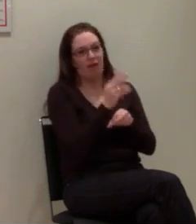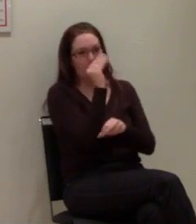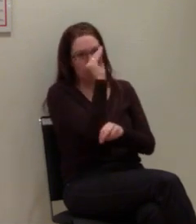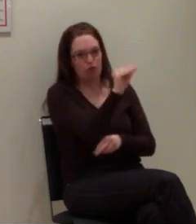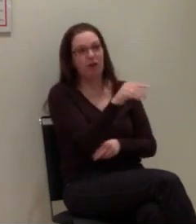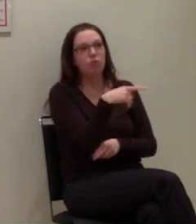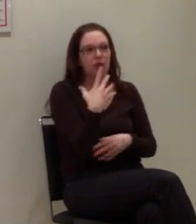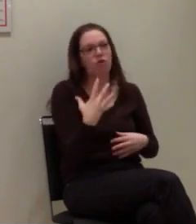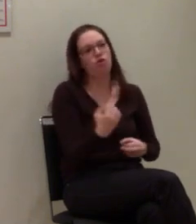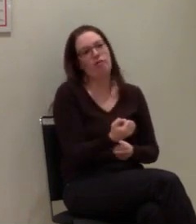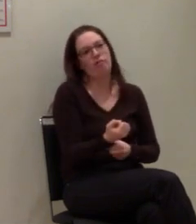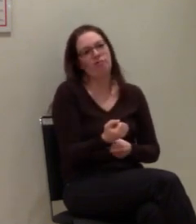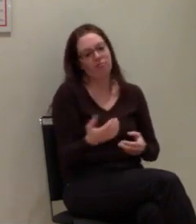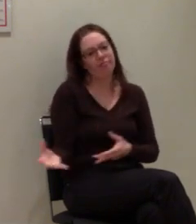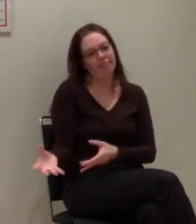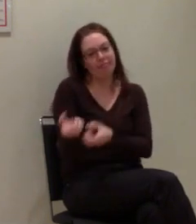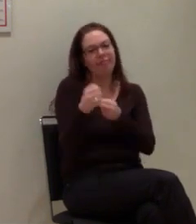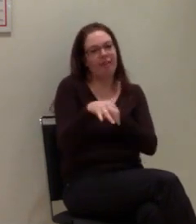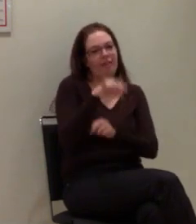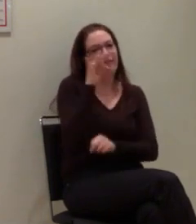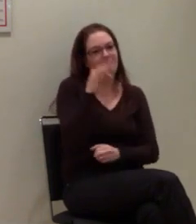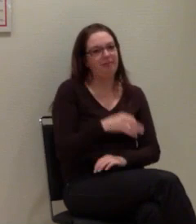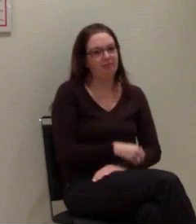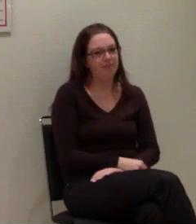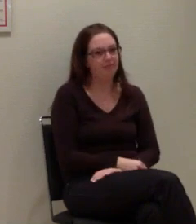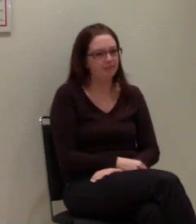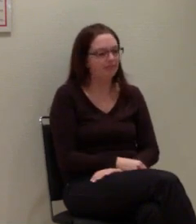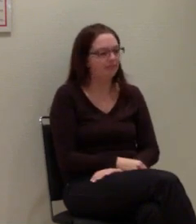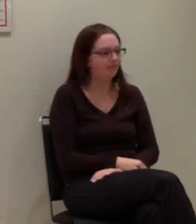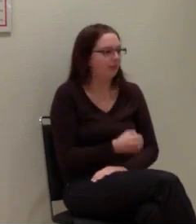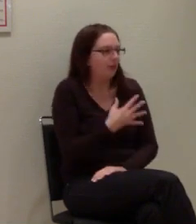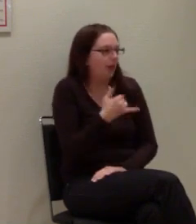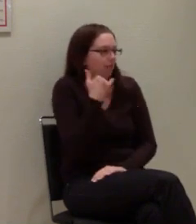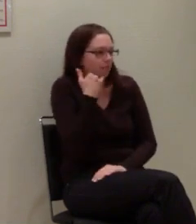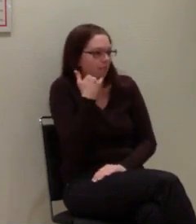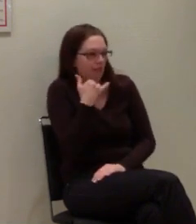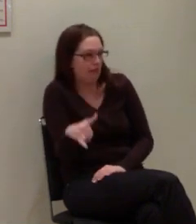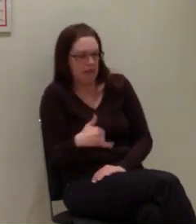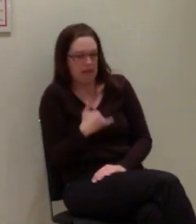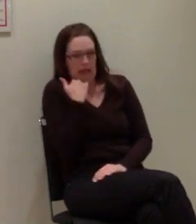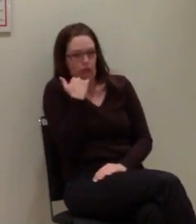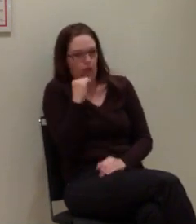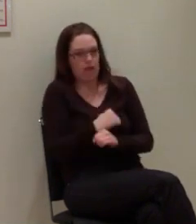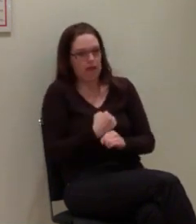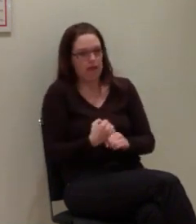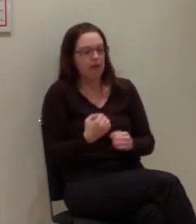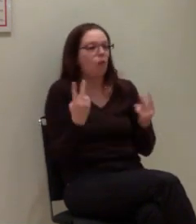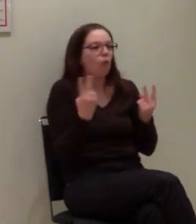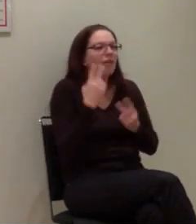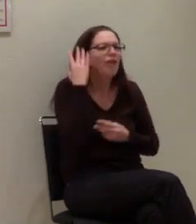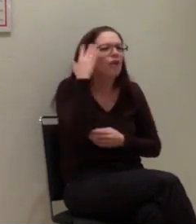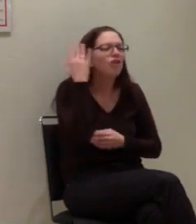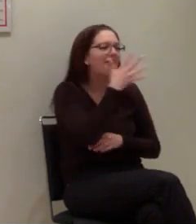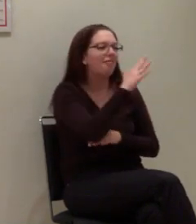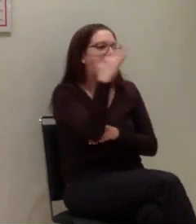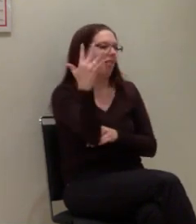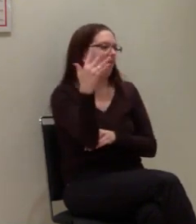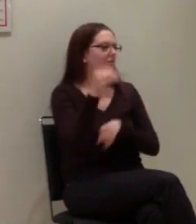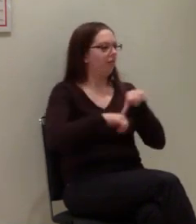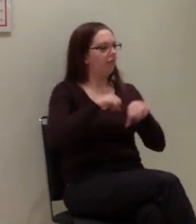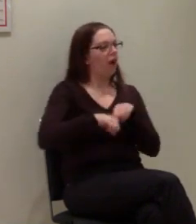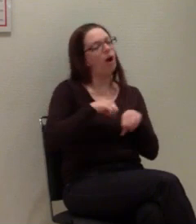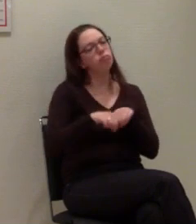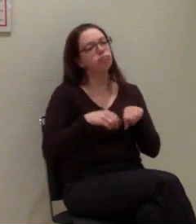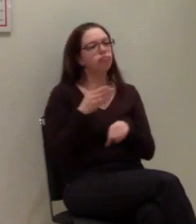konnten sie Rettungskräfte entsenden. Aber auch das vorhin schon gestresst Beispiel des Mountainbikefahrers im Wald, auch da haben wir immer wieder